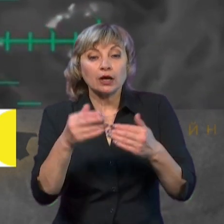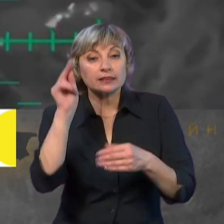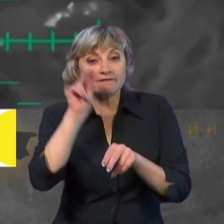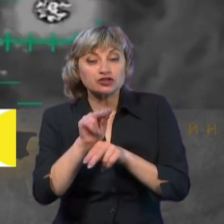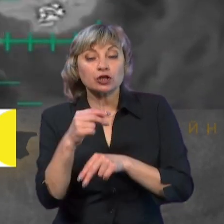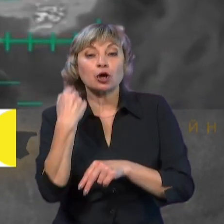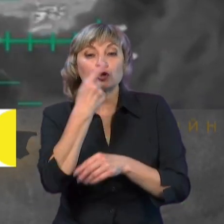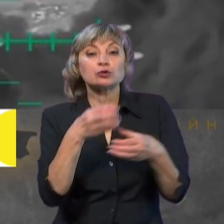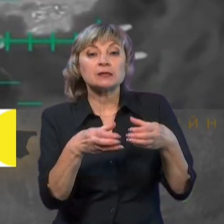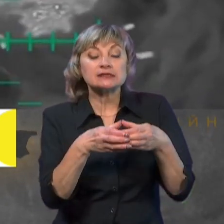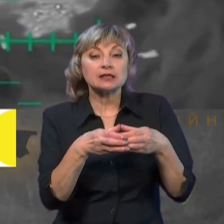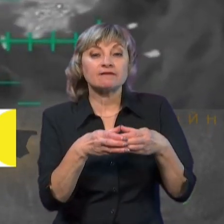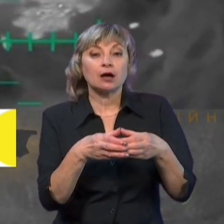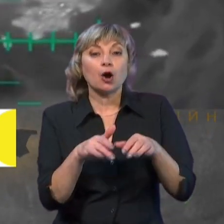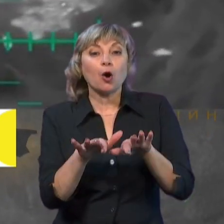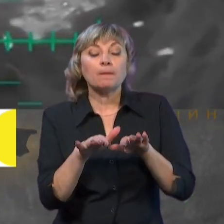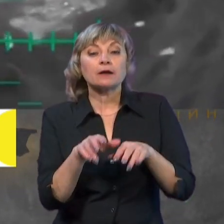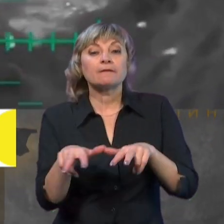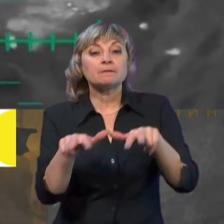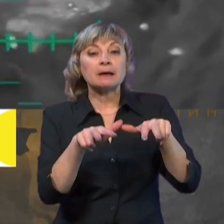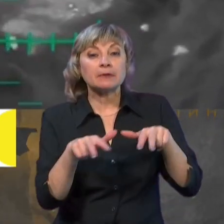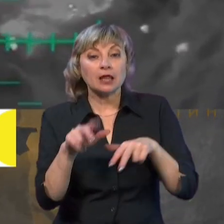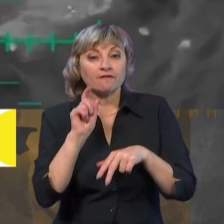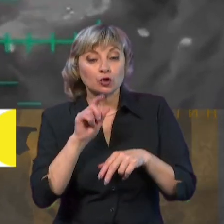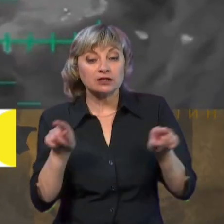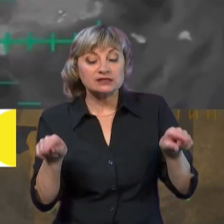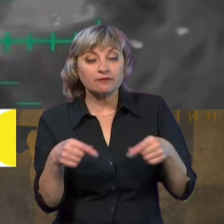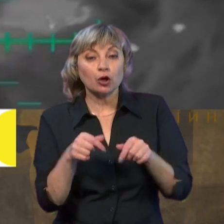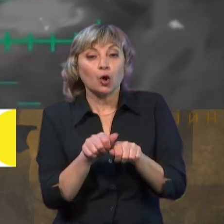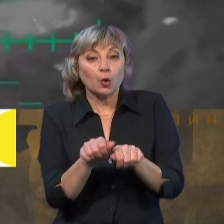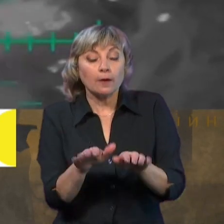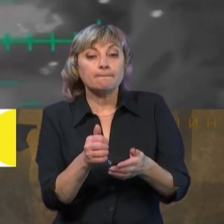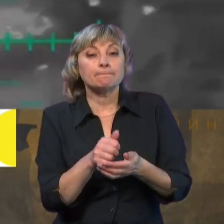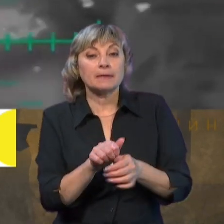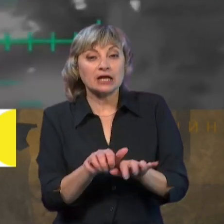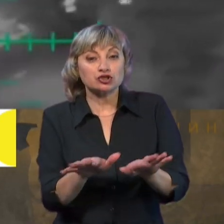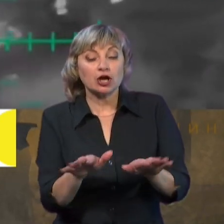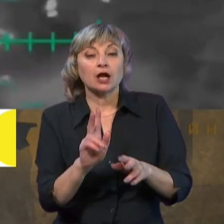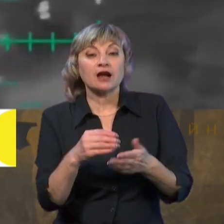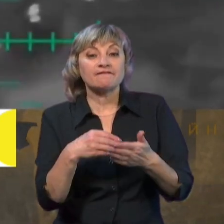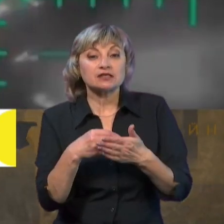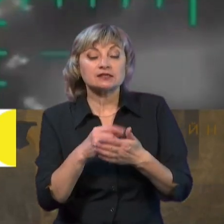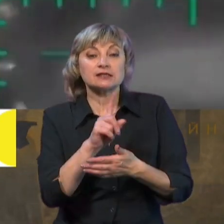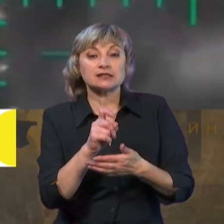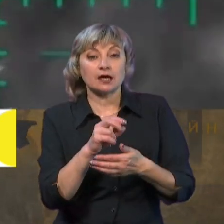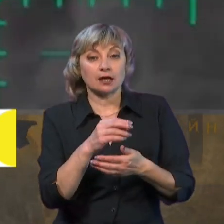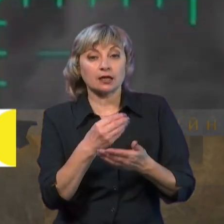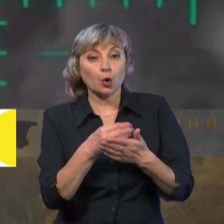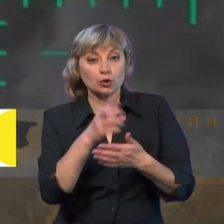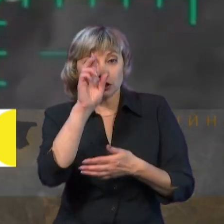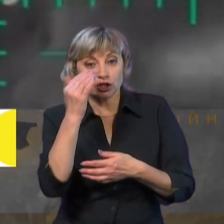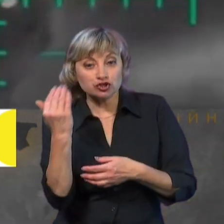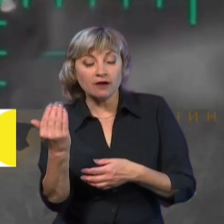особового складу, а саме операторів БПЛА. В Україні створена розголуджена мережа, яка фінансується як за рахунок держави, так і за